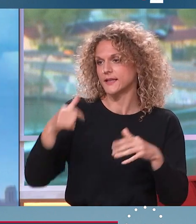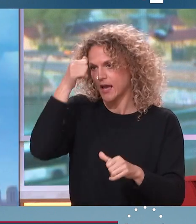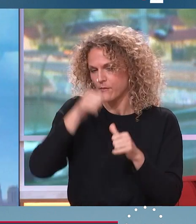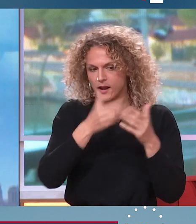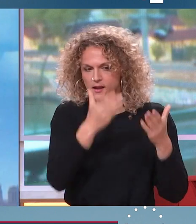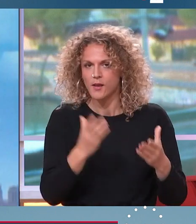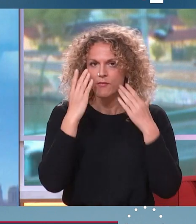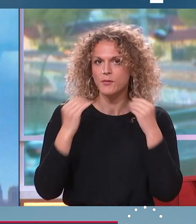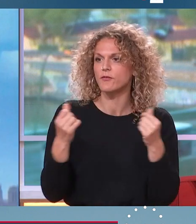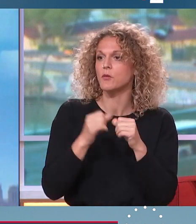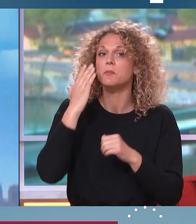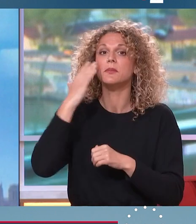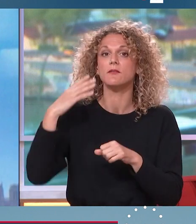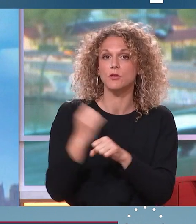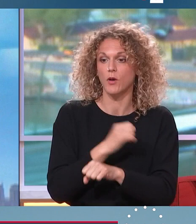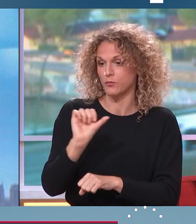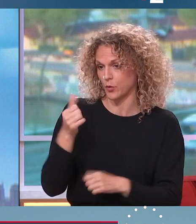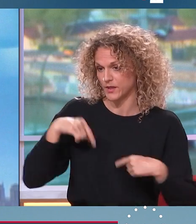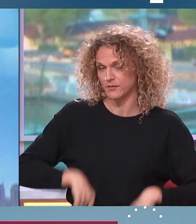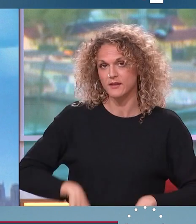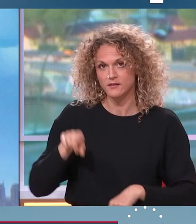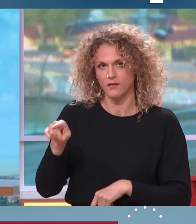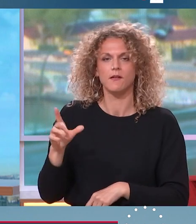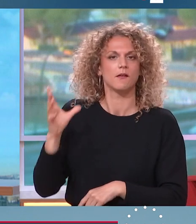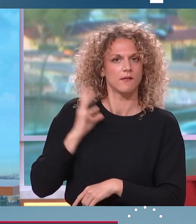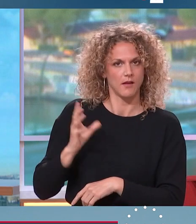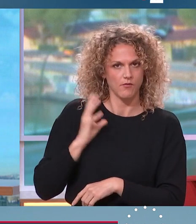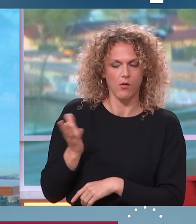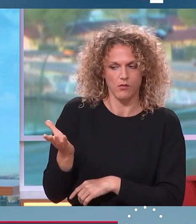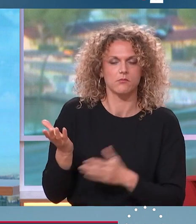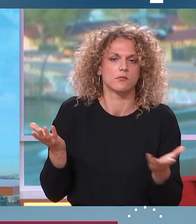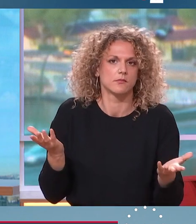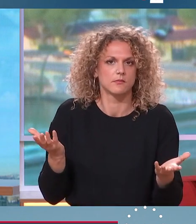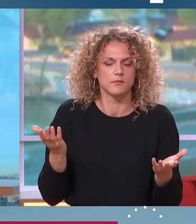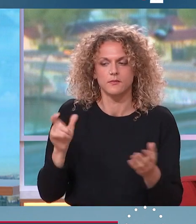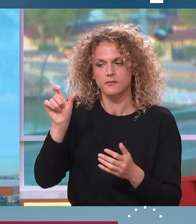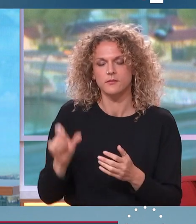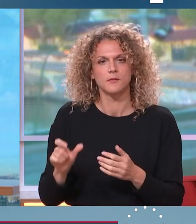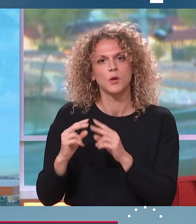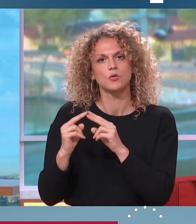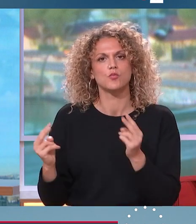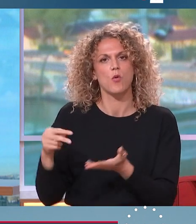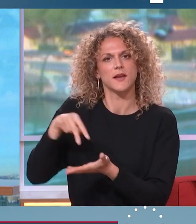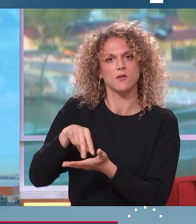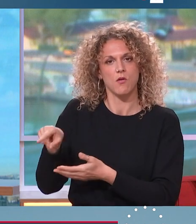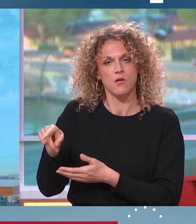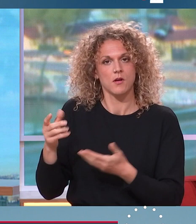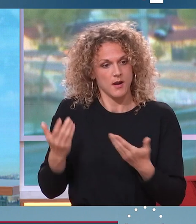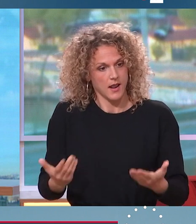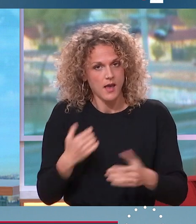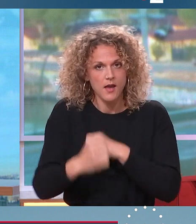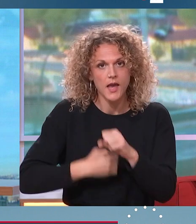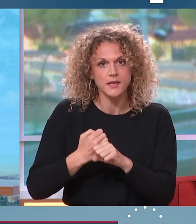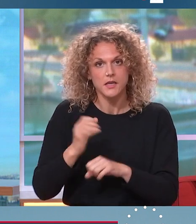avait désigné en cas de victoire son Premier ministre. Ce serait à l'époque, cela aurait été Nicolas Dupont-Aignan. Cette année, on ne sait rien de